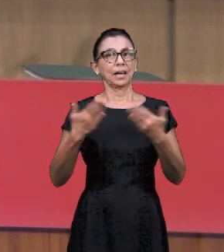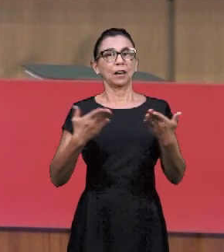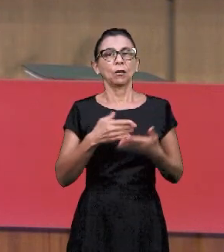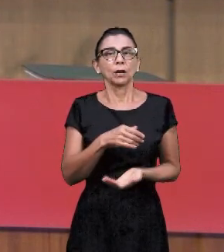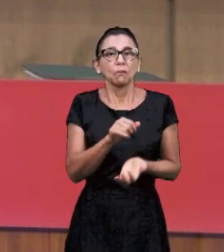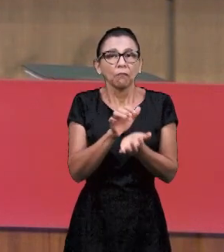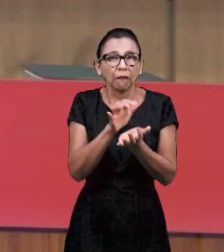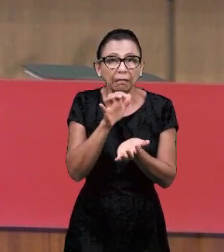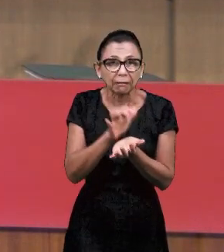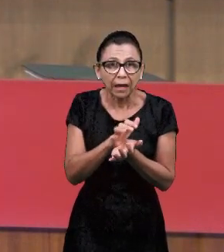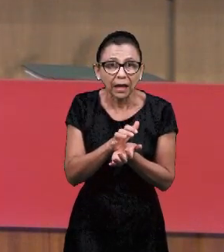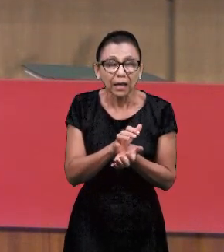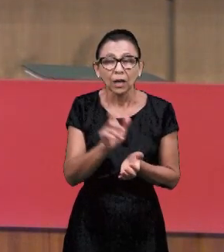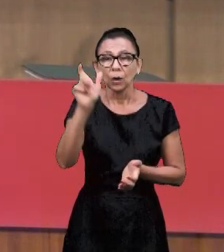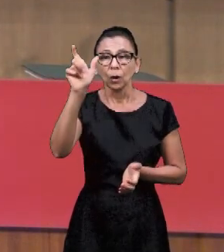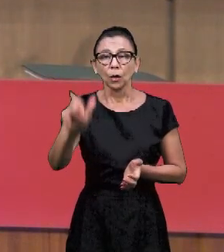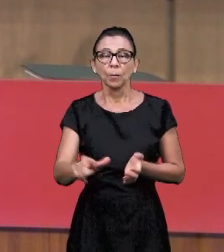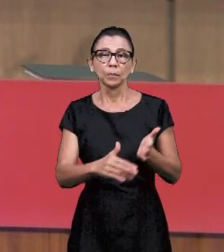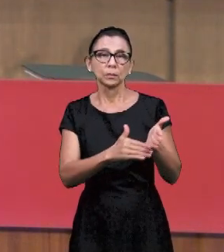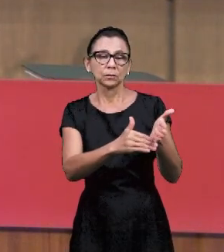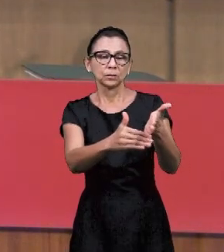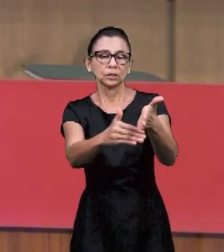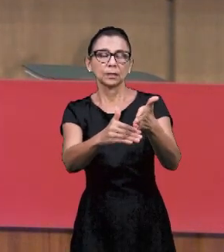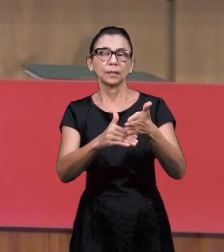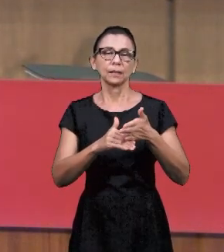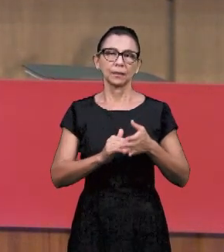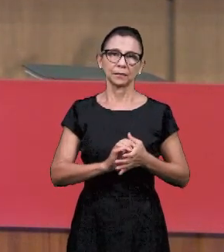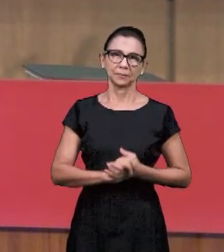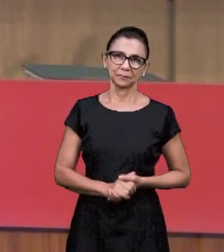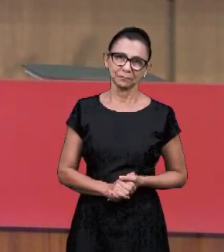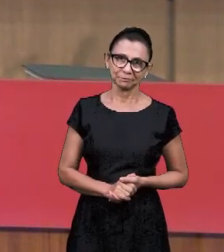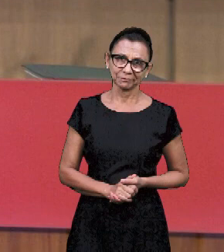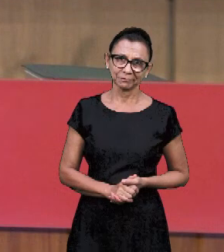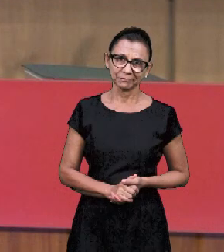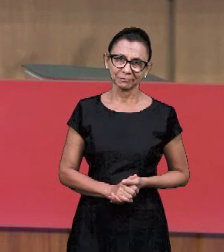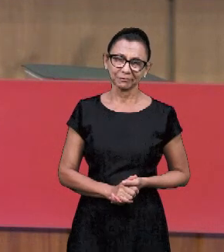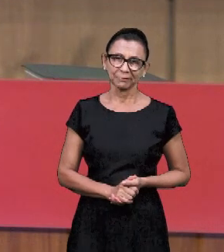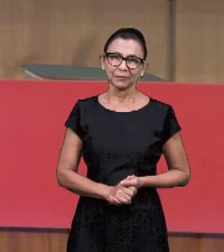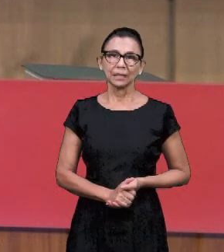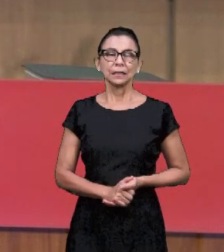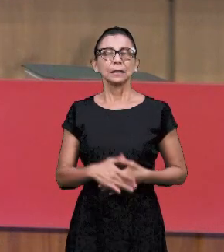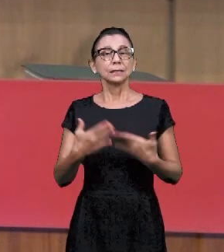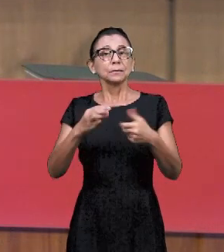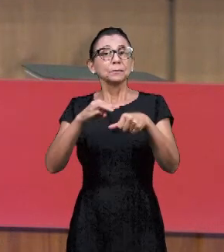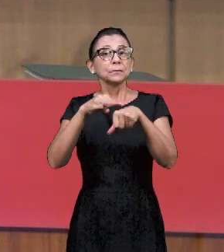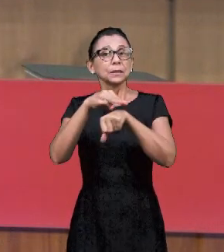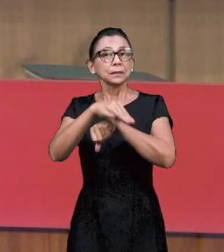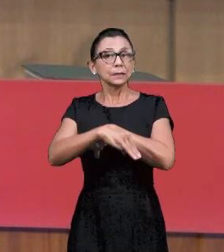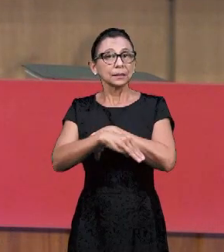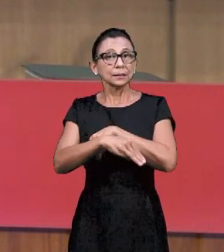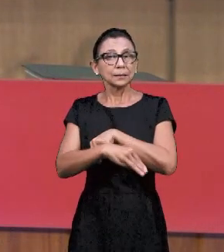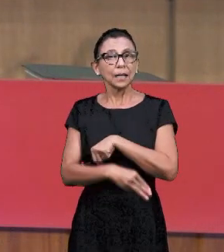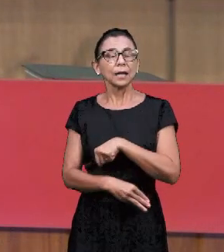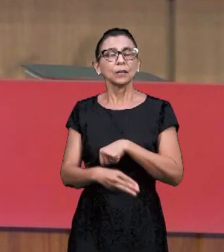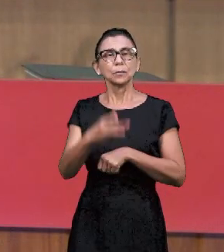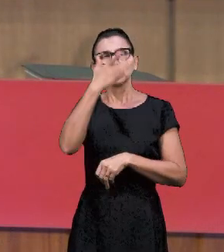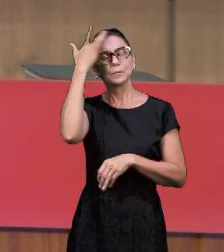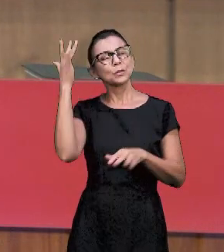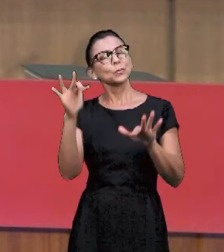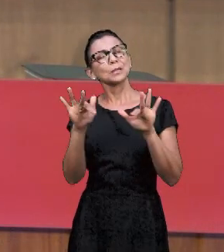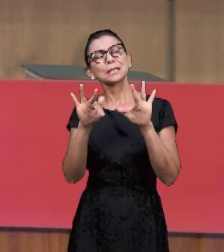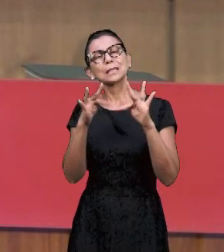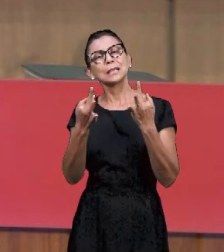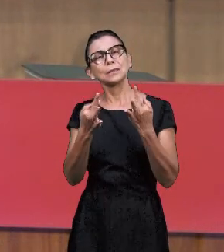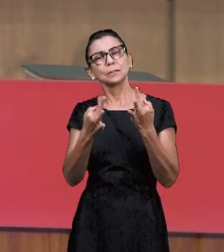волю исполнил, а теперь другой поведет тебя. Пости овец моих. Пости овец – это служение